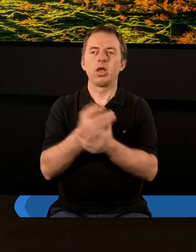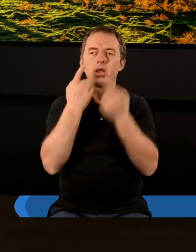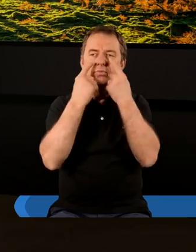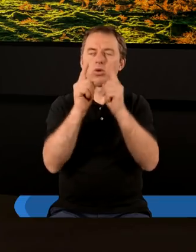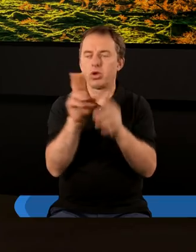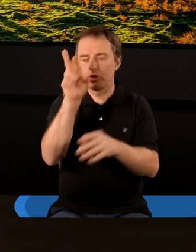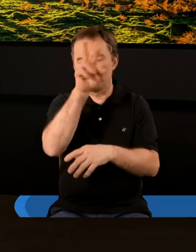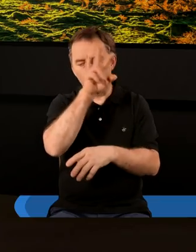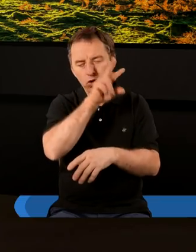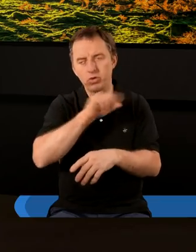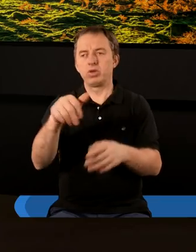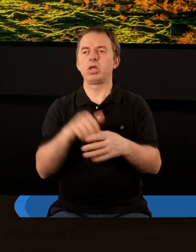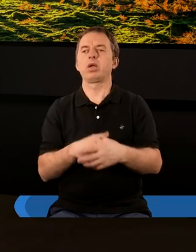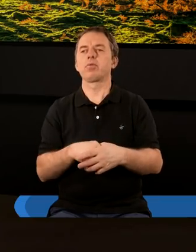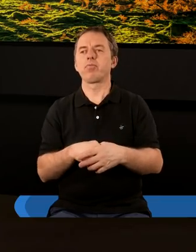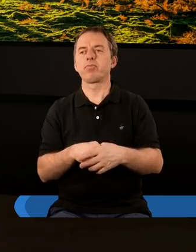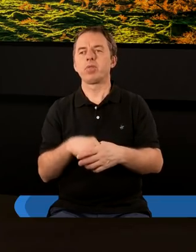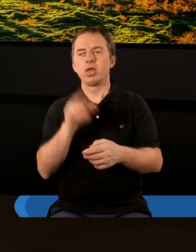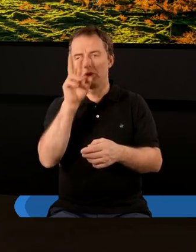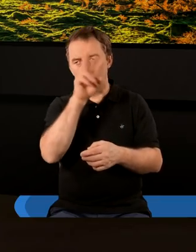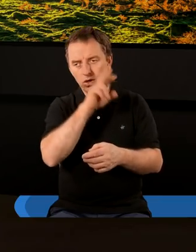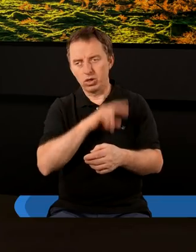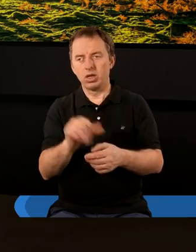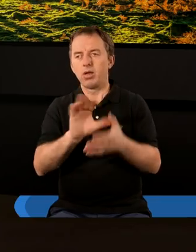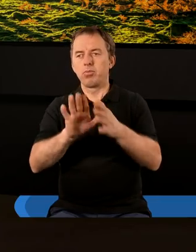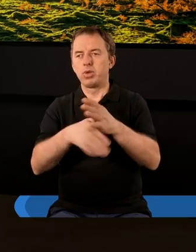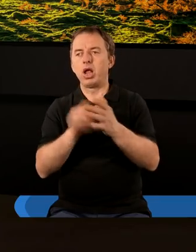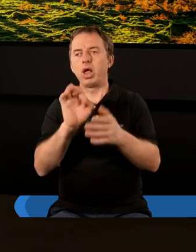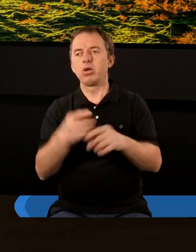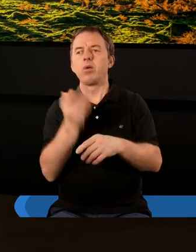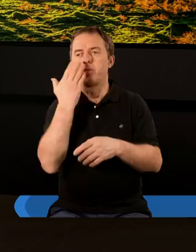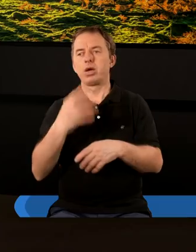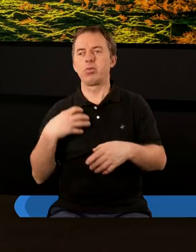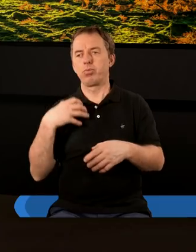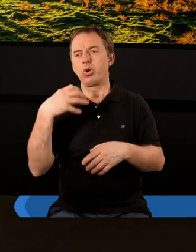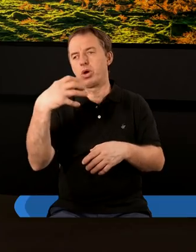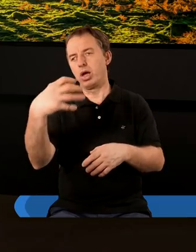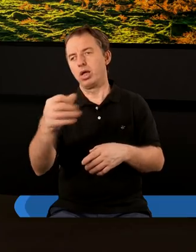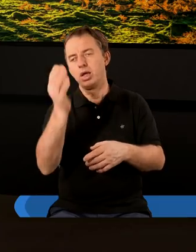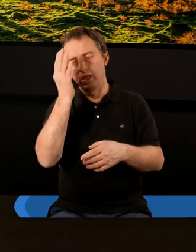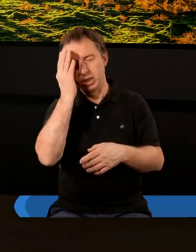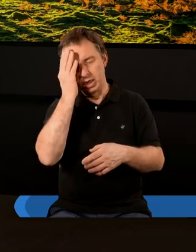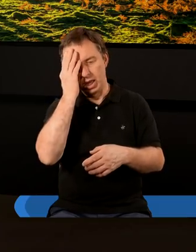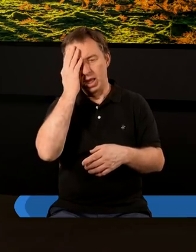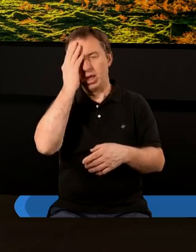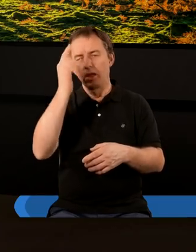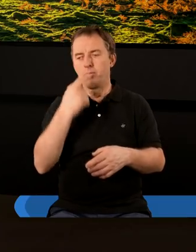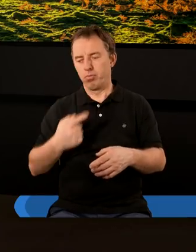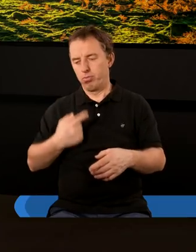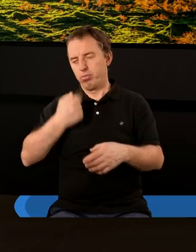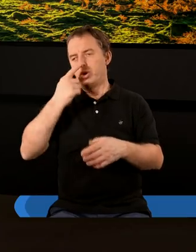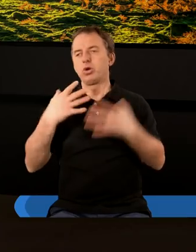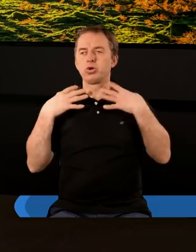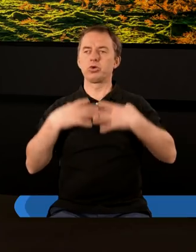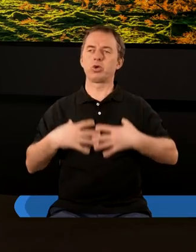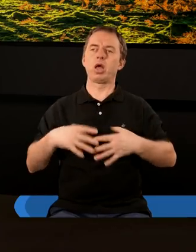postrzegają rzeczywistość prawda rzeczywiście samo miasto w Laodycei było bardzo bogate znane z tego przepychu z